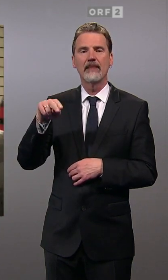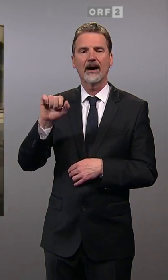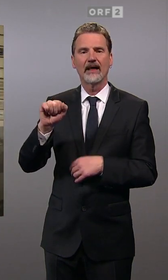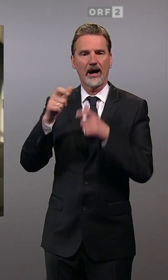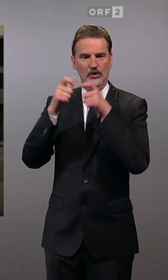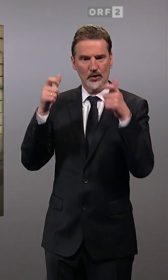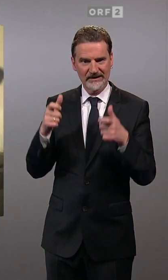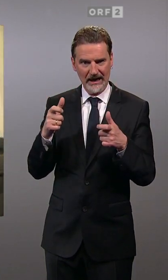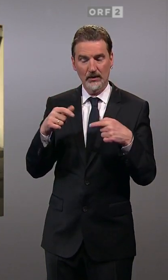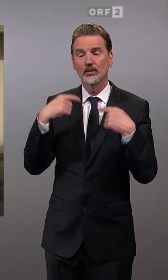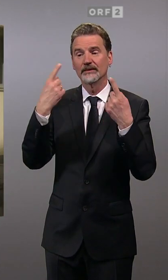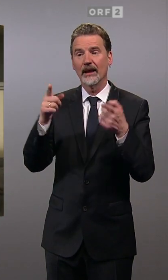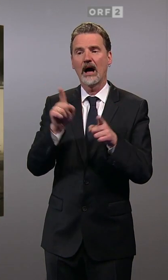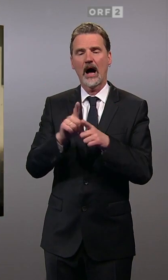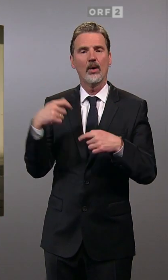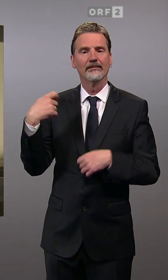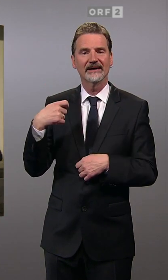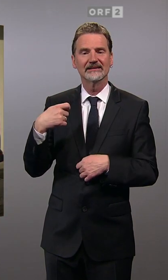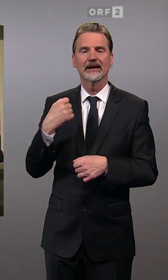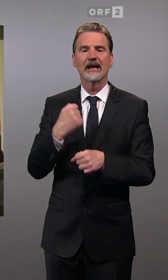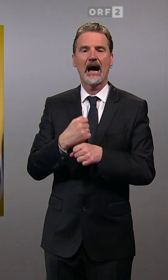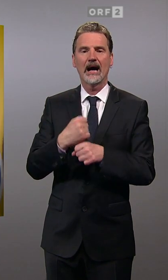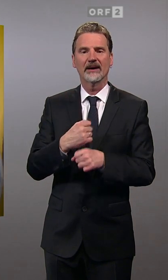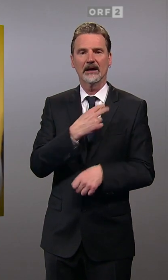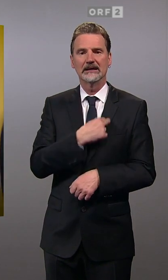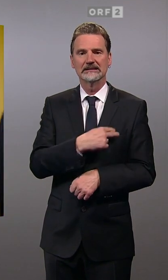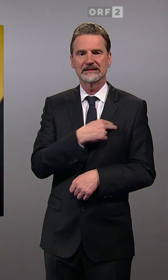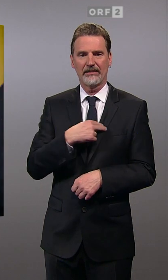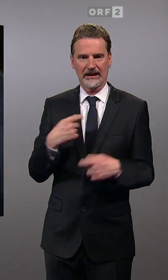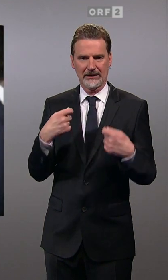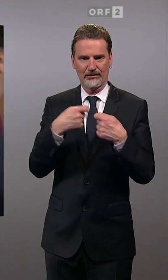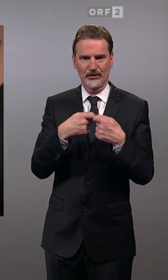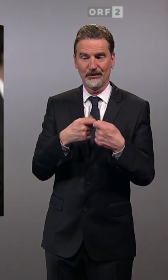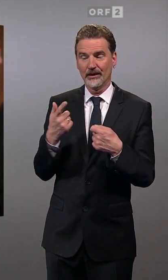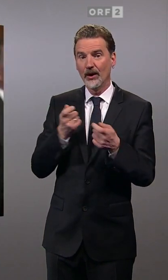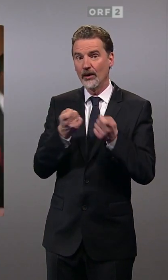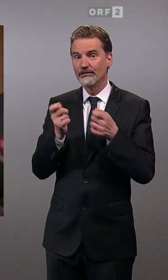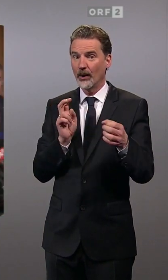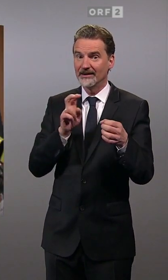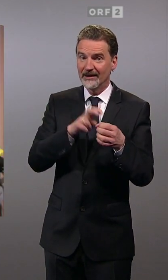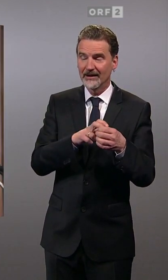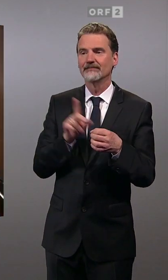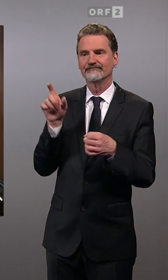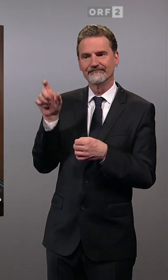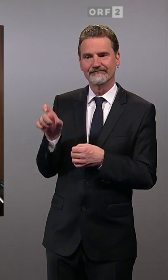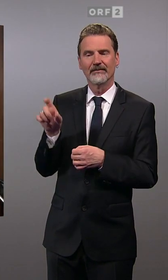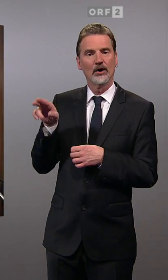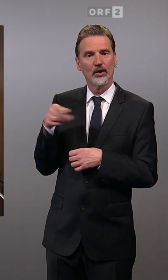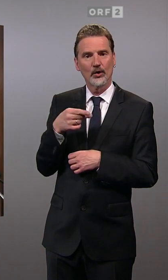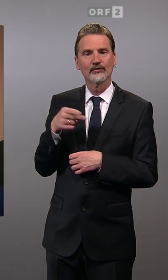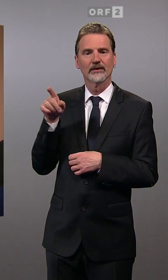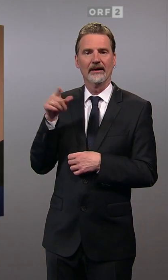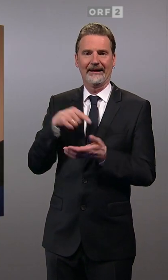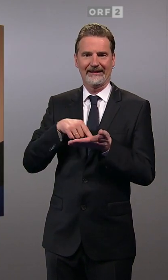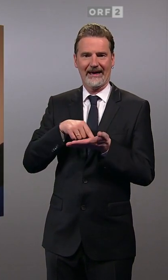des Arbeiter-Samariter-Bundes. Der politische Einstieg erfolgt unter Christian Kern. Schnabel übernimmt 2017 die